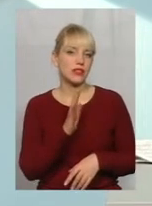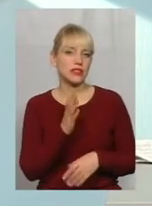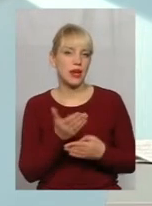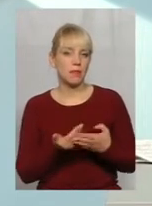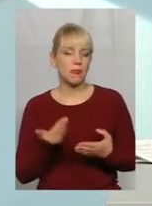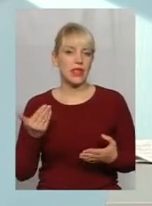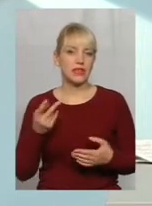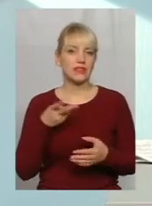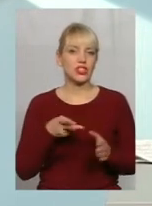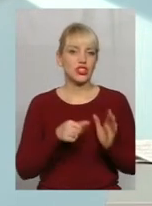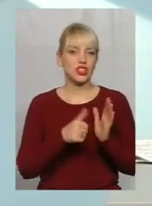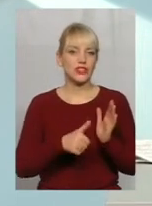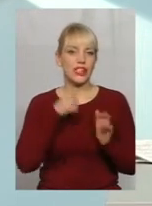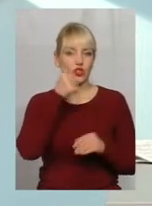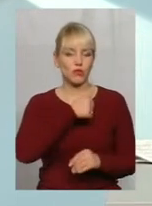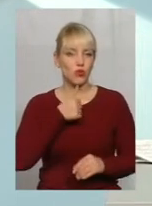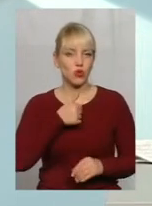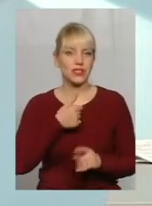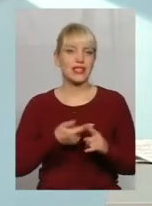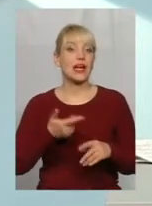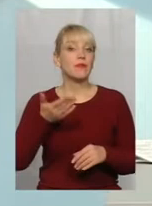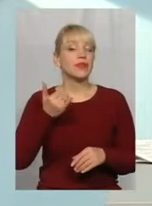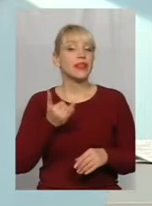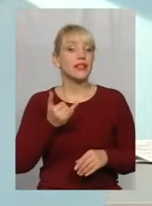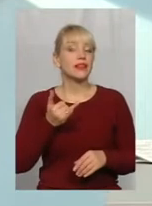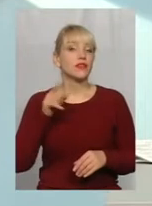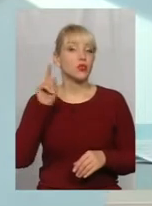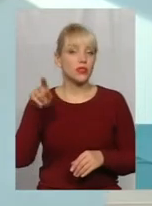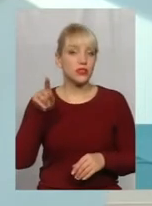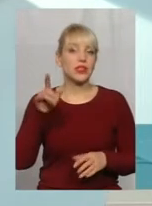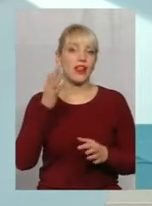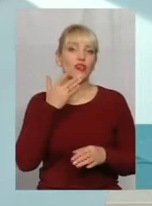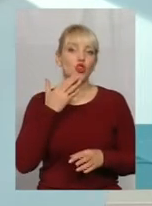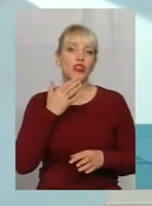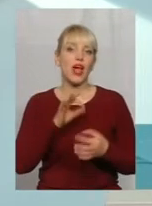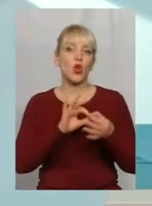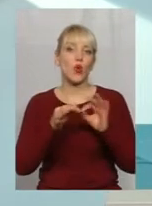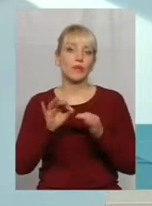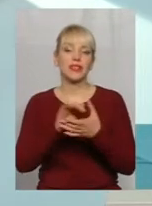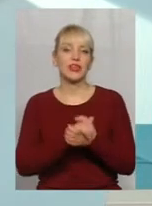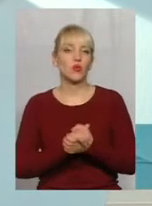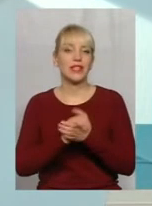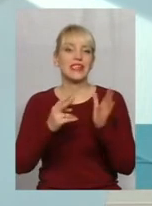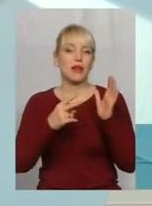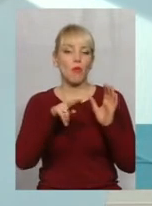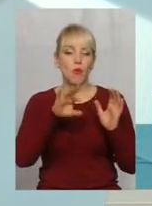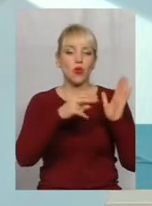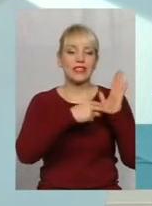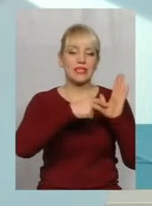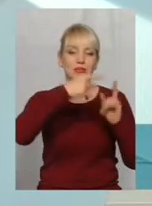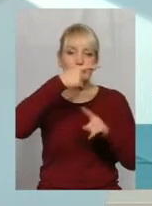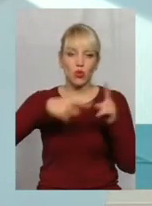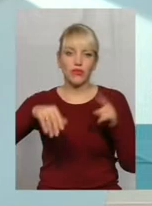2016 роком. Тоді Національний Олімпійський комітет по 7,5 тисяч давав 70